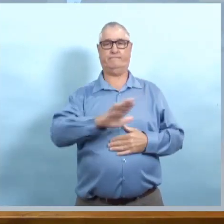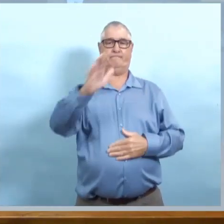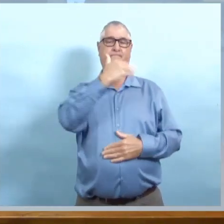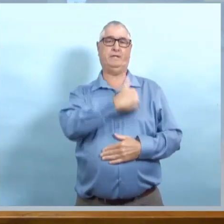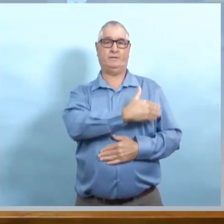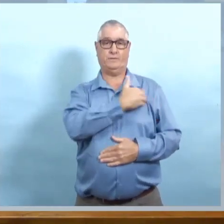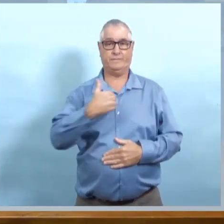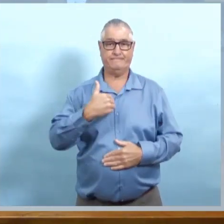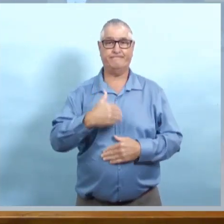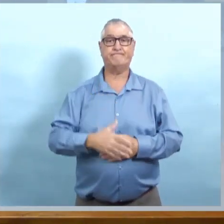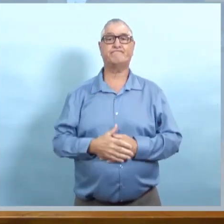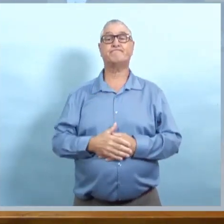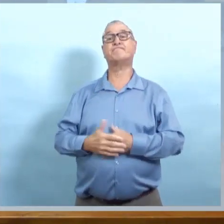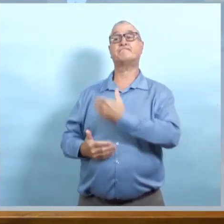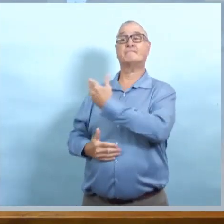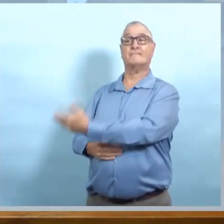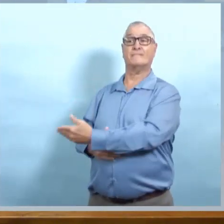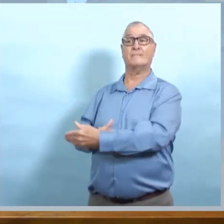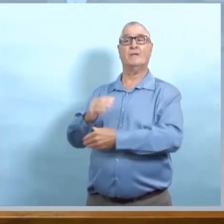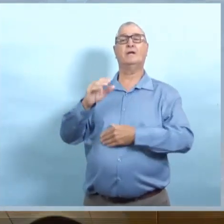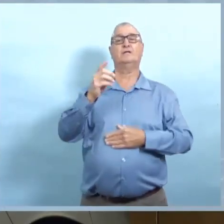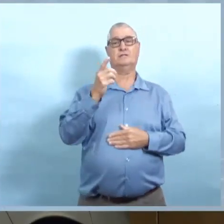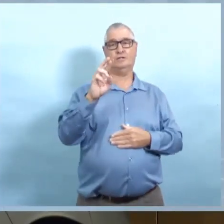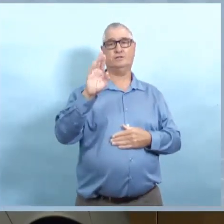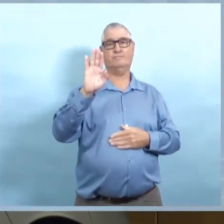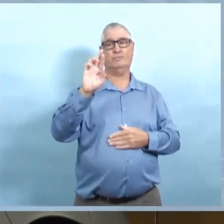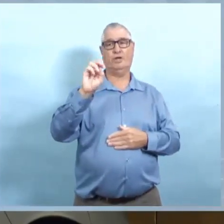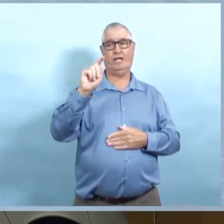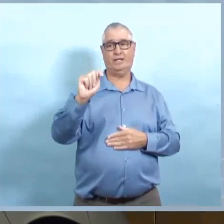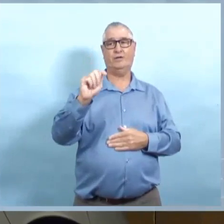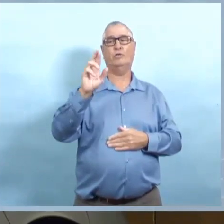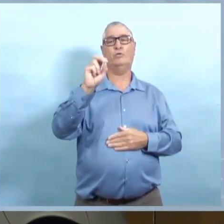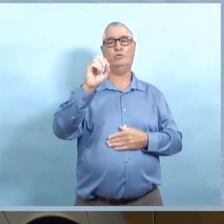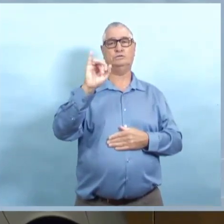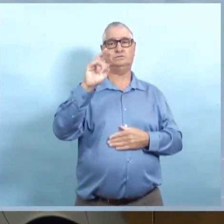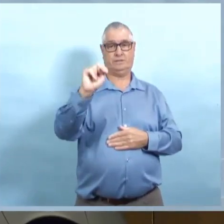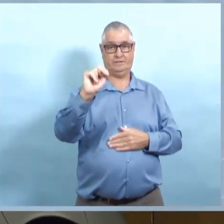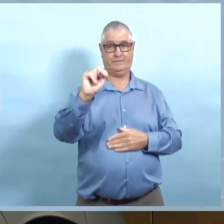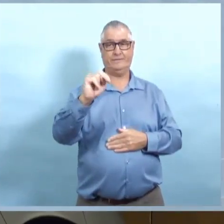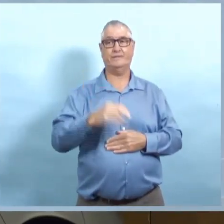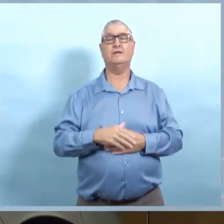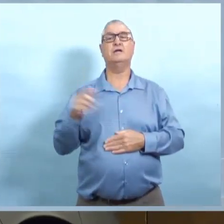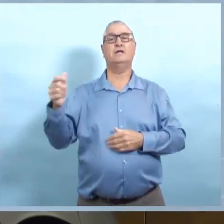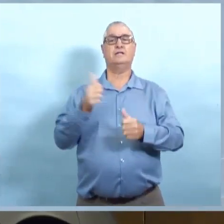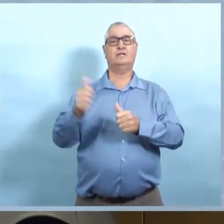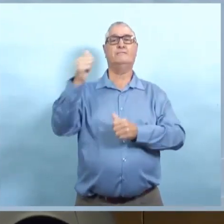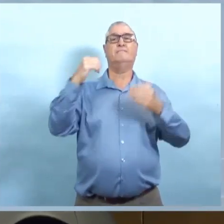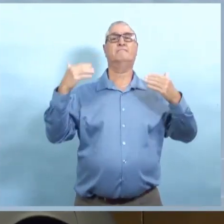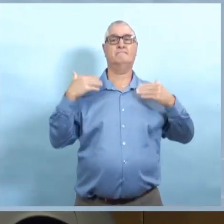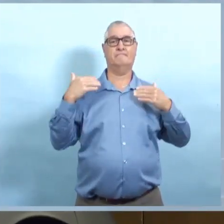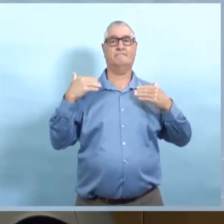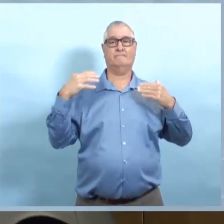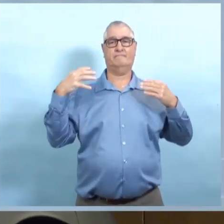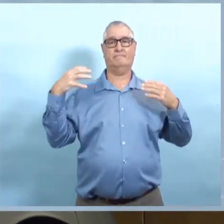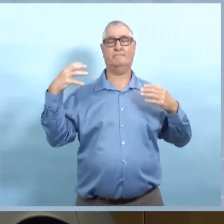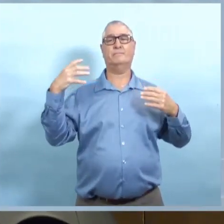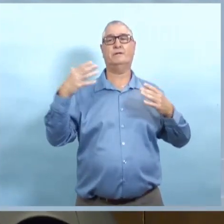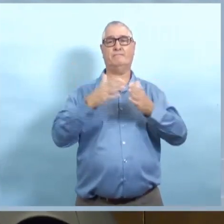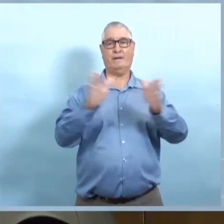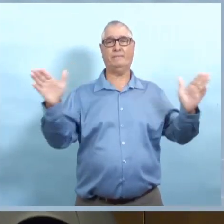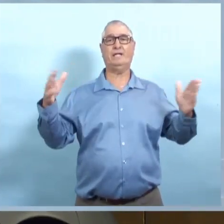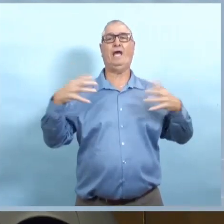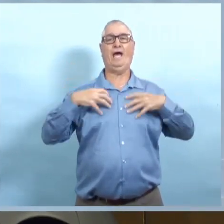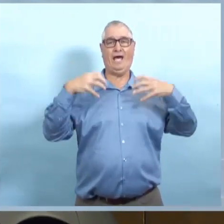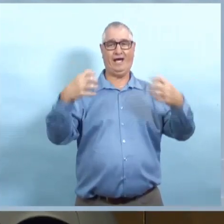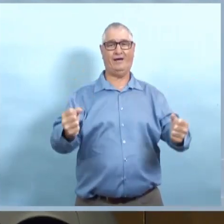Bon après-midi tout le monde, je suis Cameron Friesen, ministre de la Santé des aînés et de la vie active pour la province du Manitoba et je suis encore une fois avec le